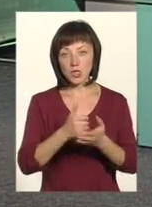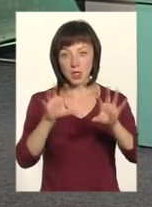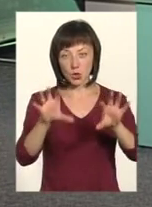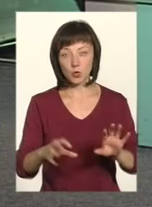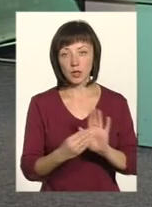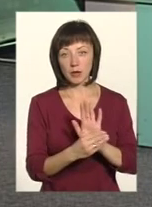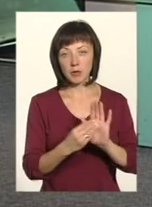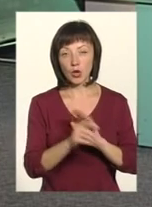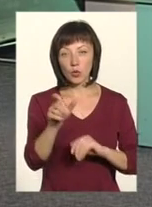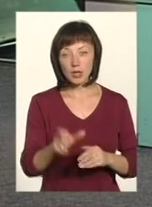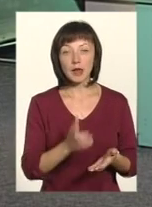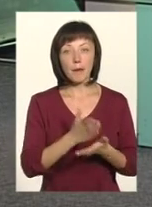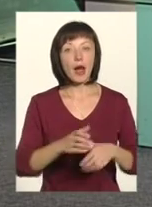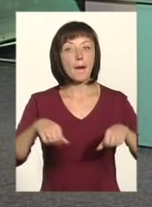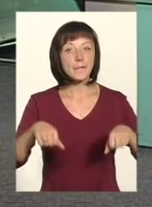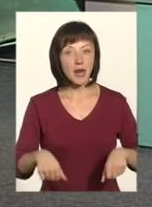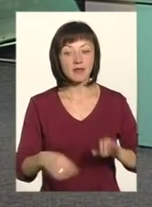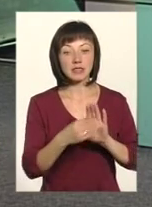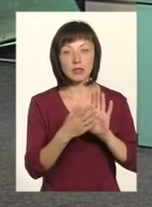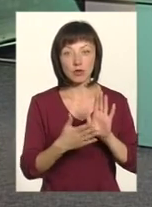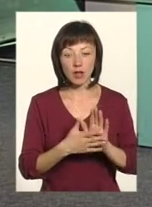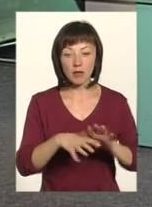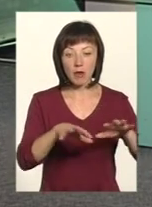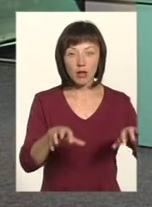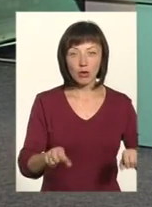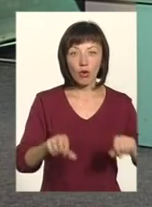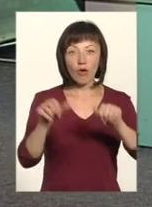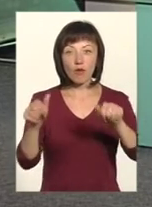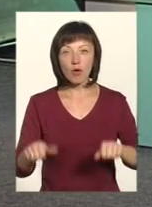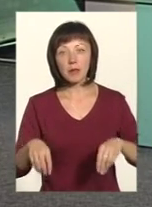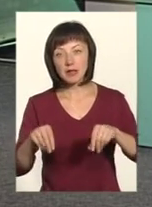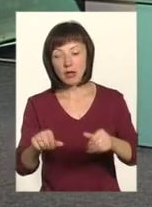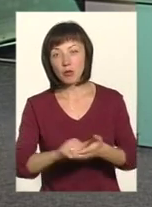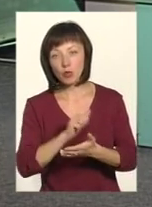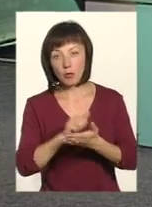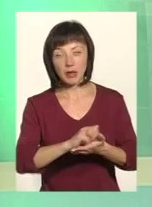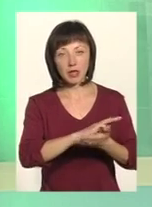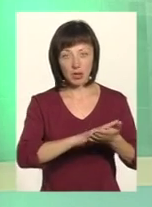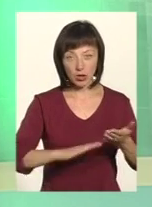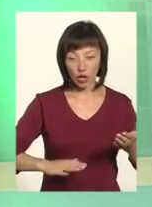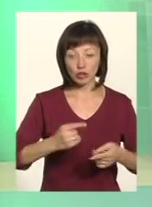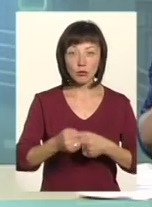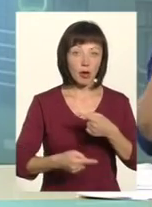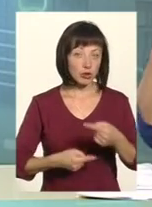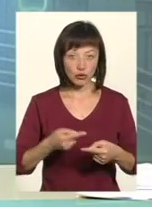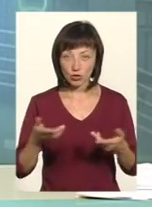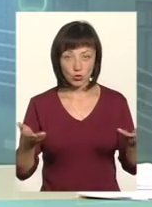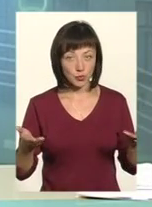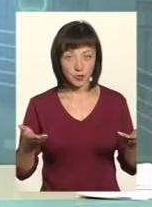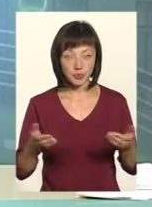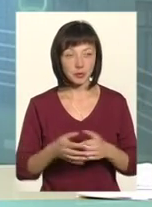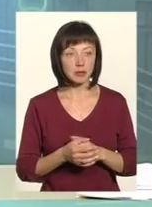коли людина має право зареєструвати майно, оформити на землю документи і так далі. Оформити спадщину ту саму? Спадщину,